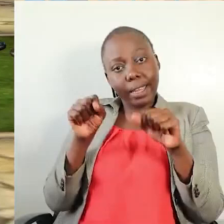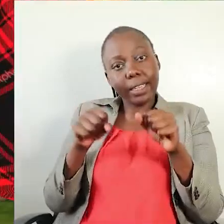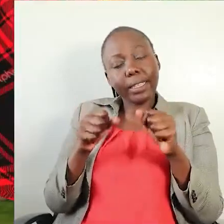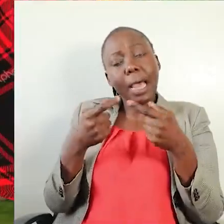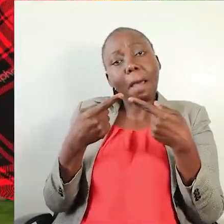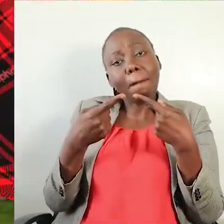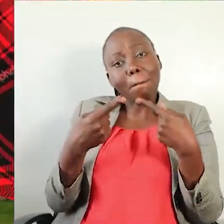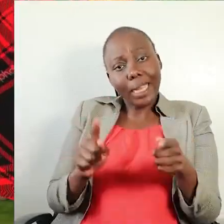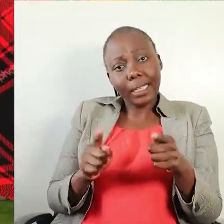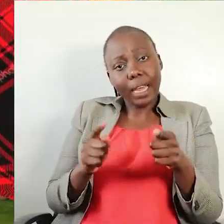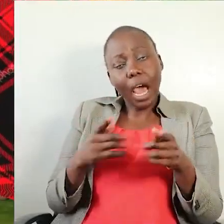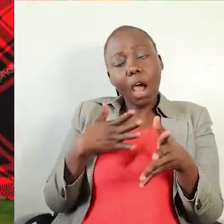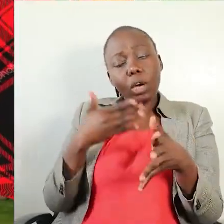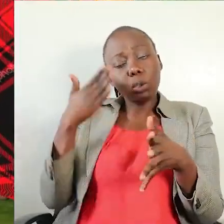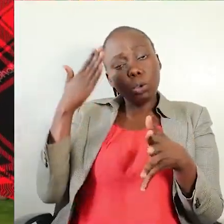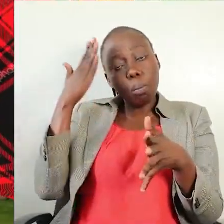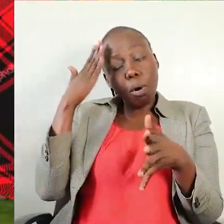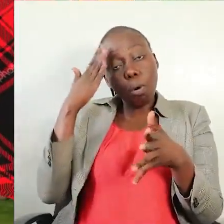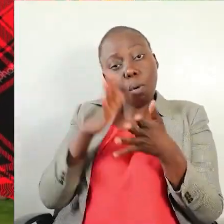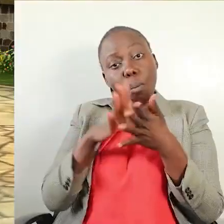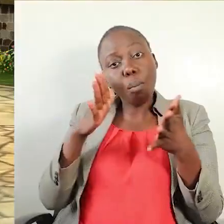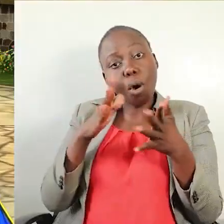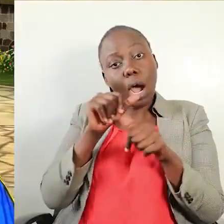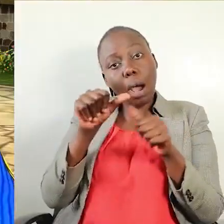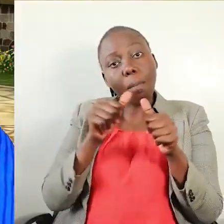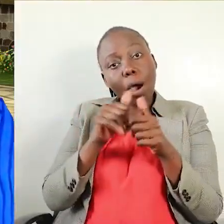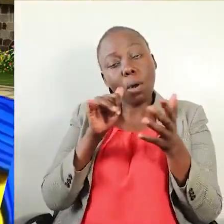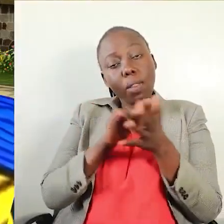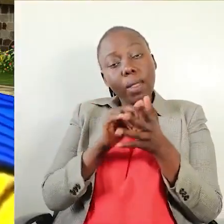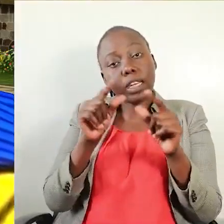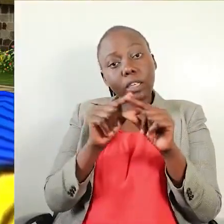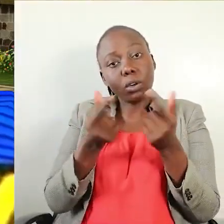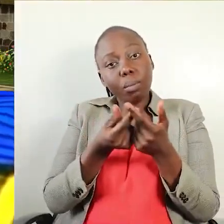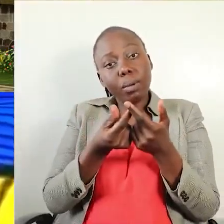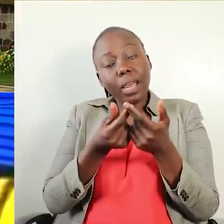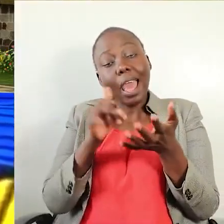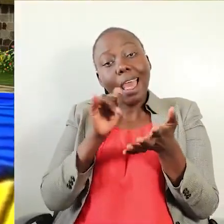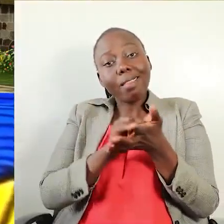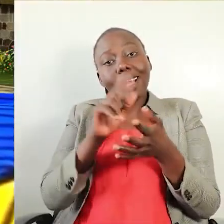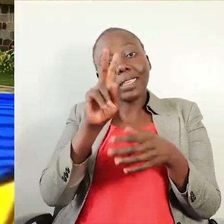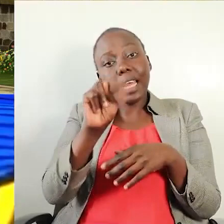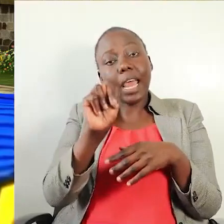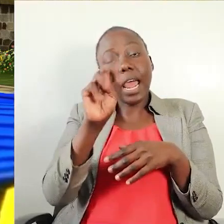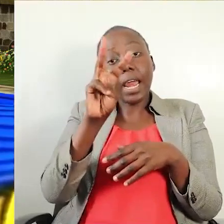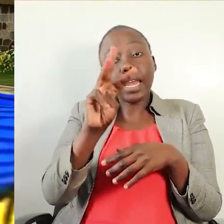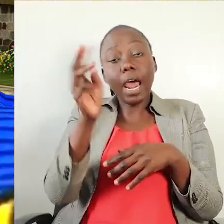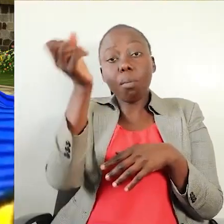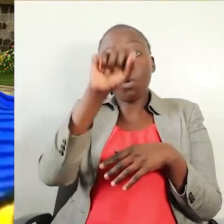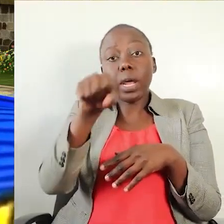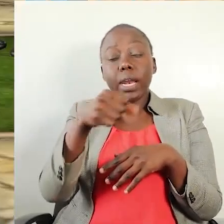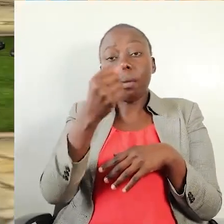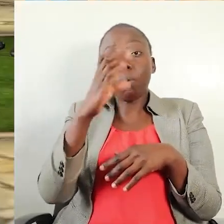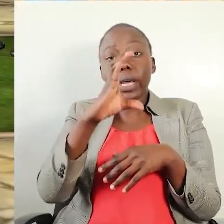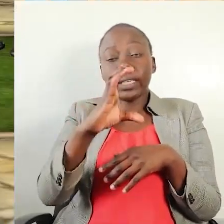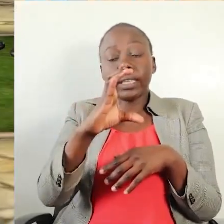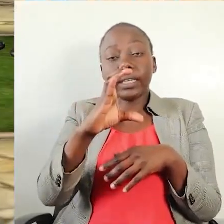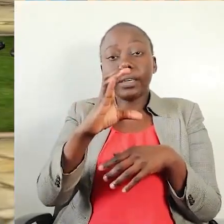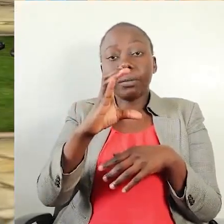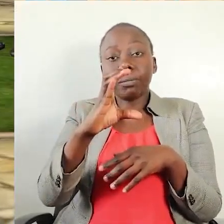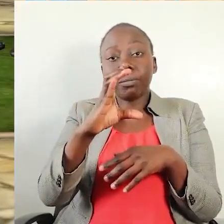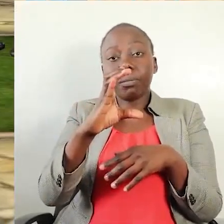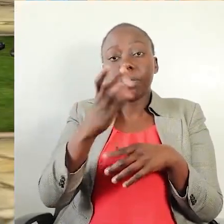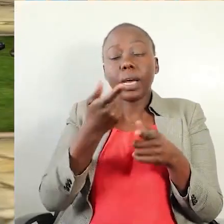wanawake, lakini ningependa kujua zaidi. Kwa hivyo, kamati ya kitaifa ya uendeshaji wanawake au